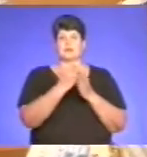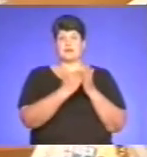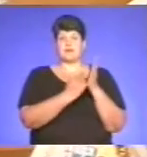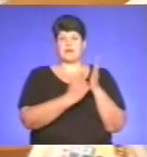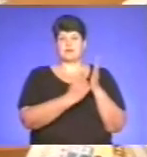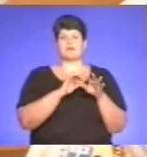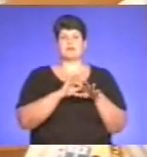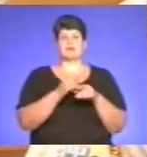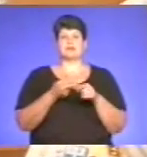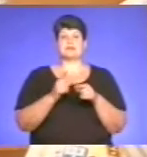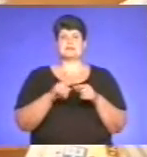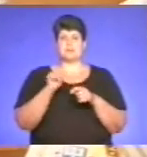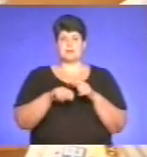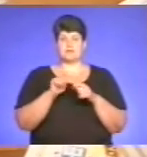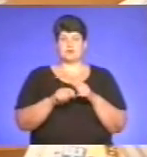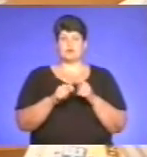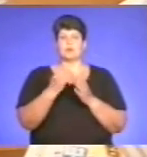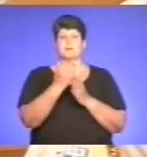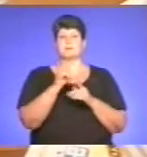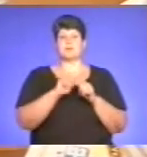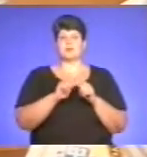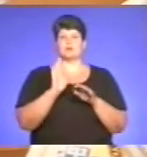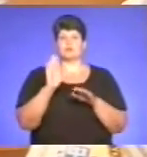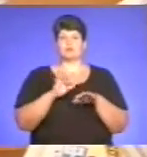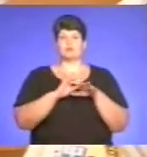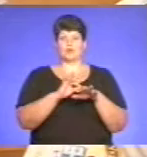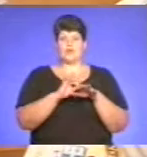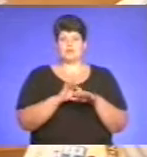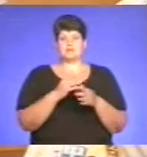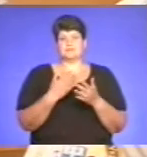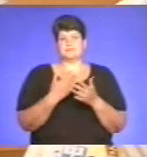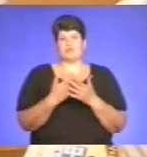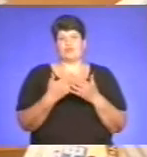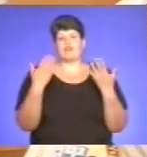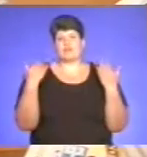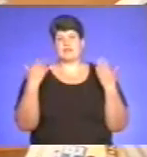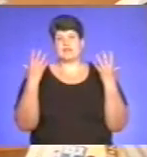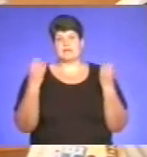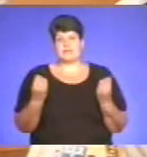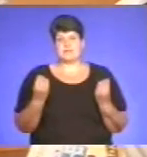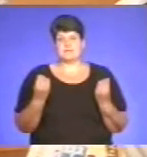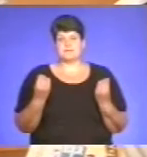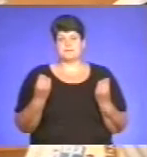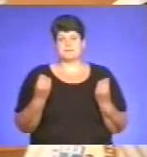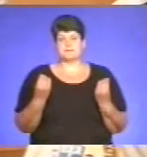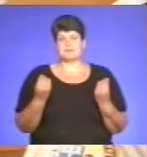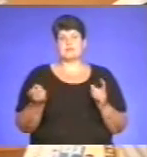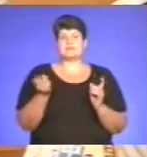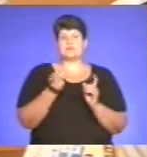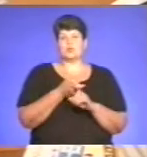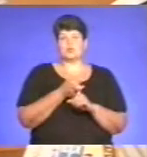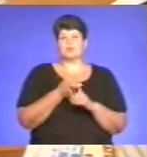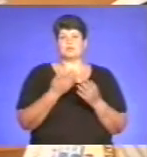проведення цих рейдів. Рейди будуть переважно проводитися, напевно, вихідні дні, залученням як